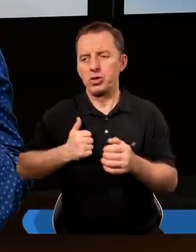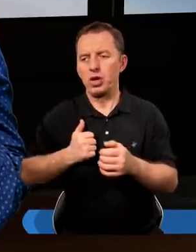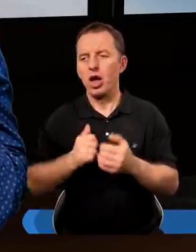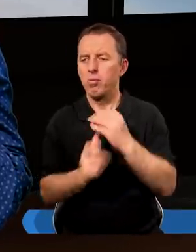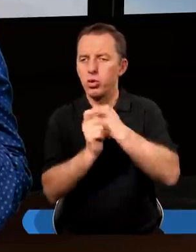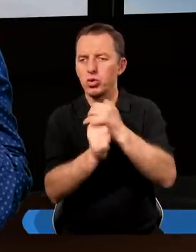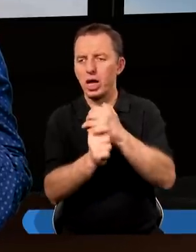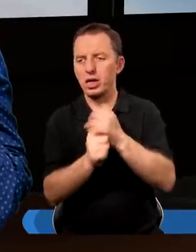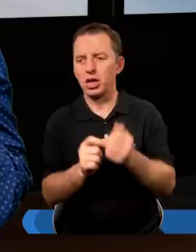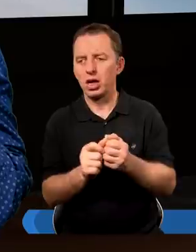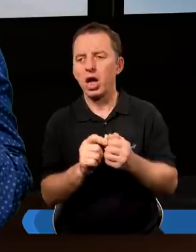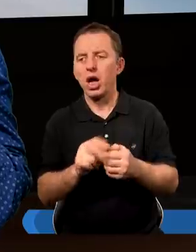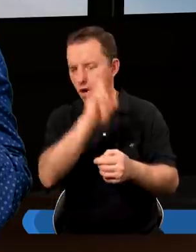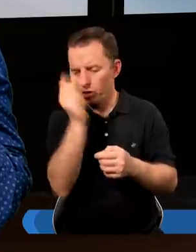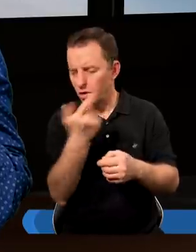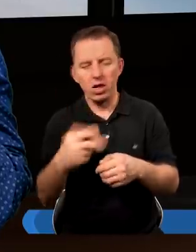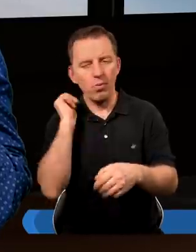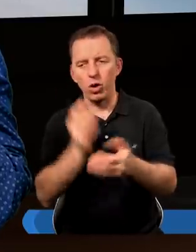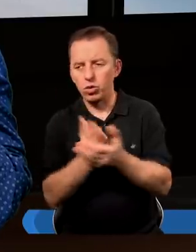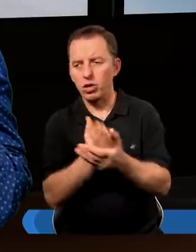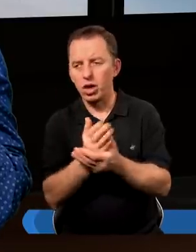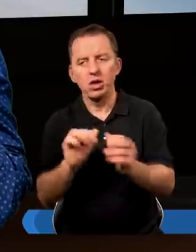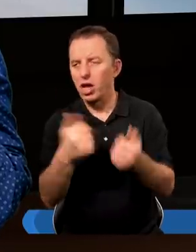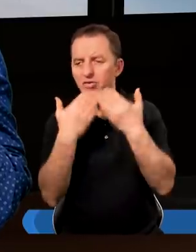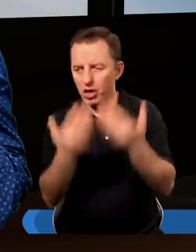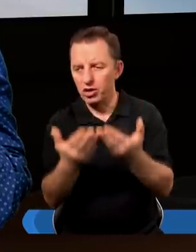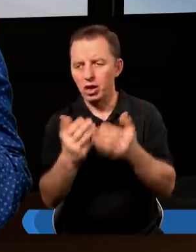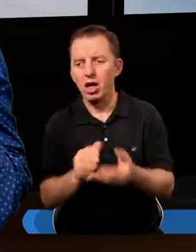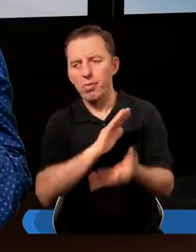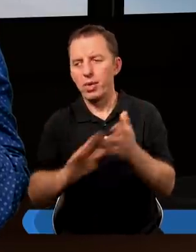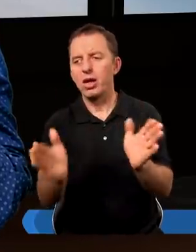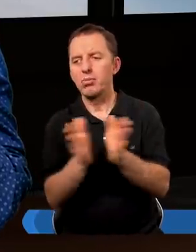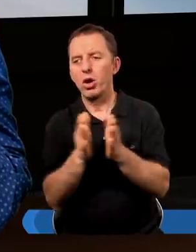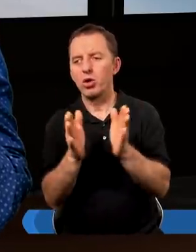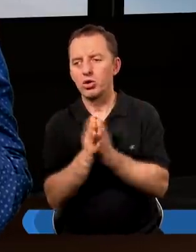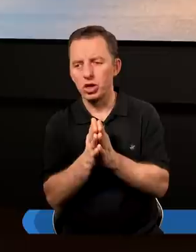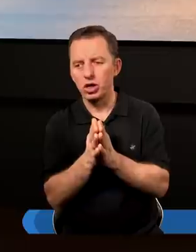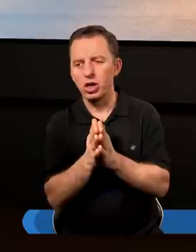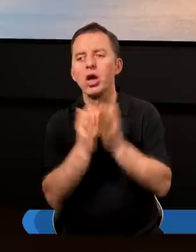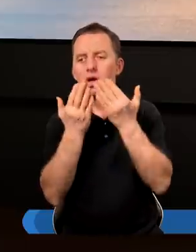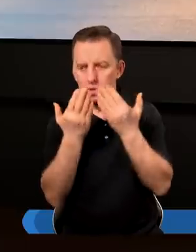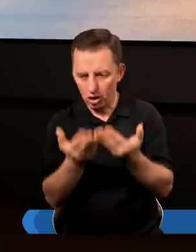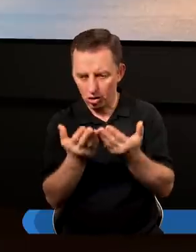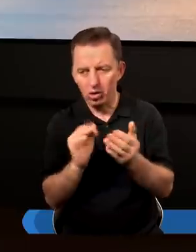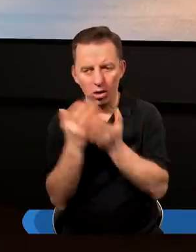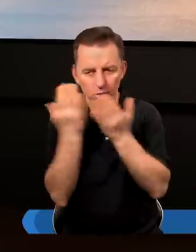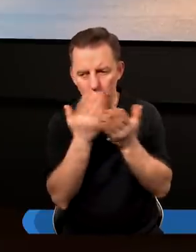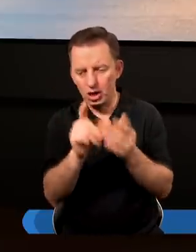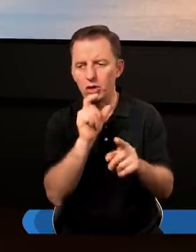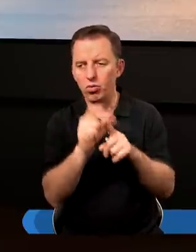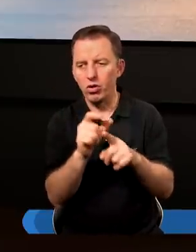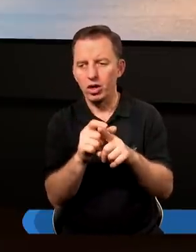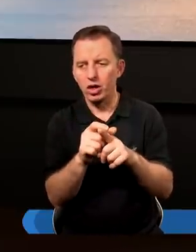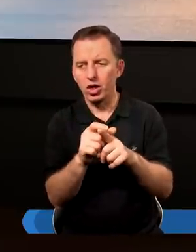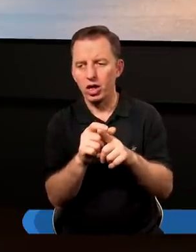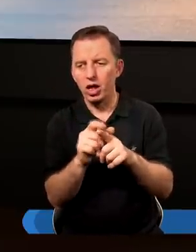pyszni, bluźniercy, rodzicom nieposłuszni, niewdzięczni, bezbożni. Dziękuję za przeczytanie tych